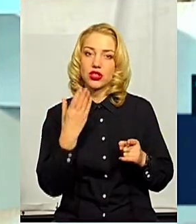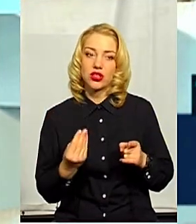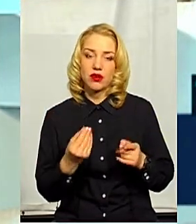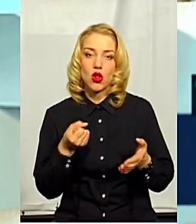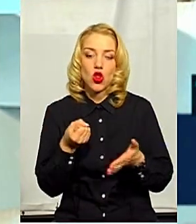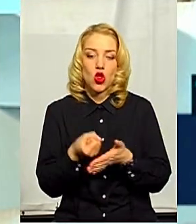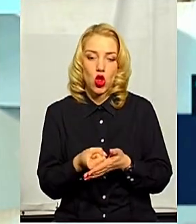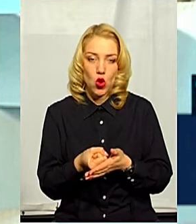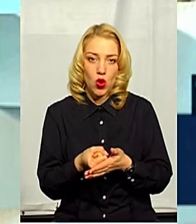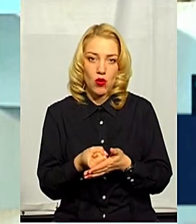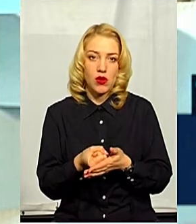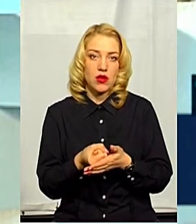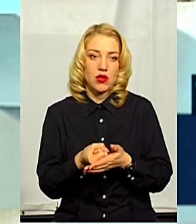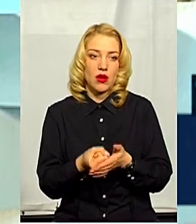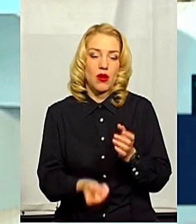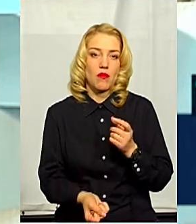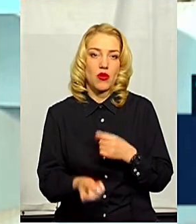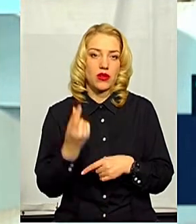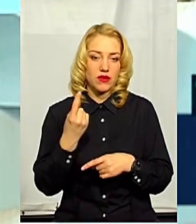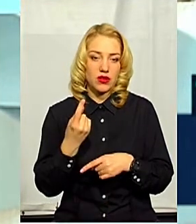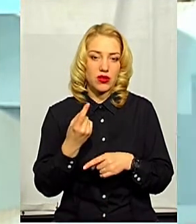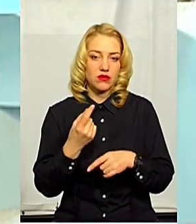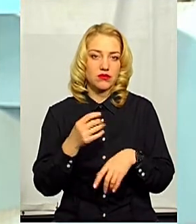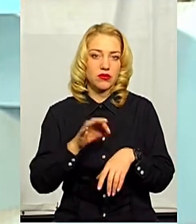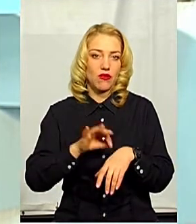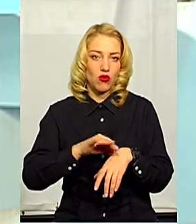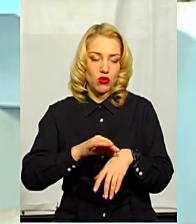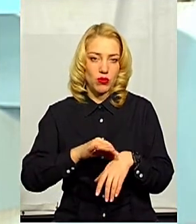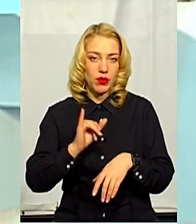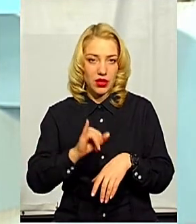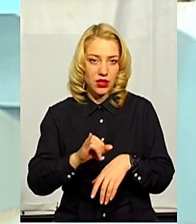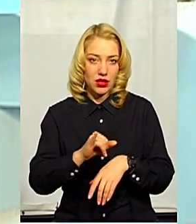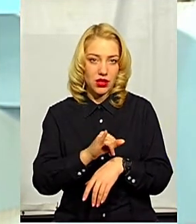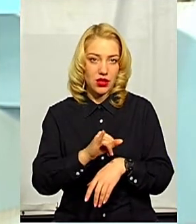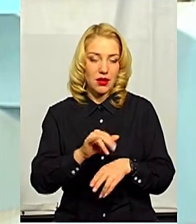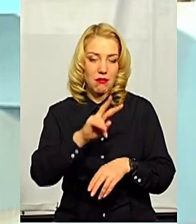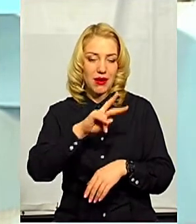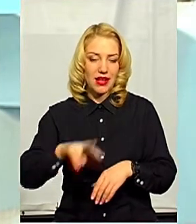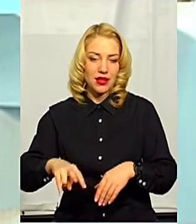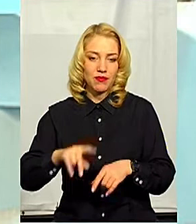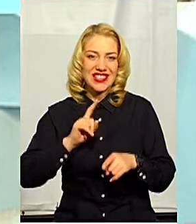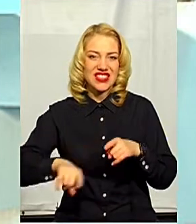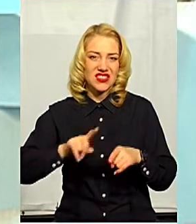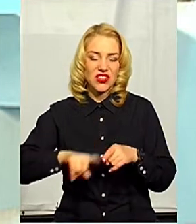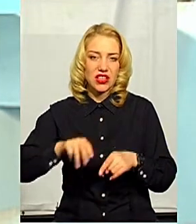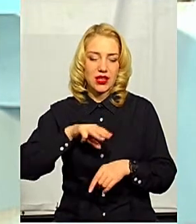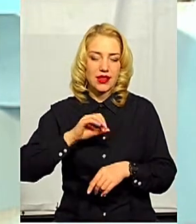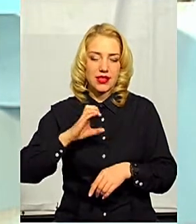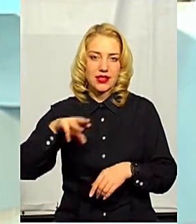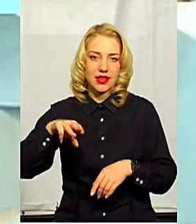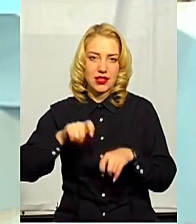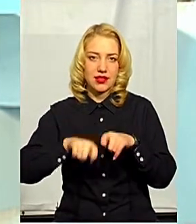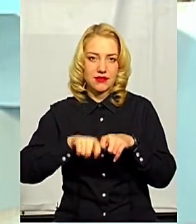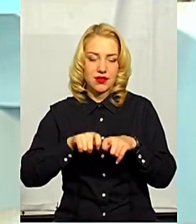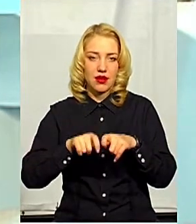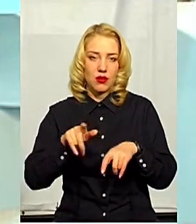клінічних проявів. І тут же паралельно, швидкими тестами, вона